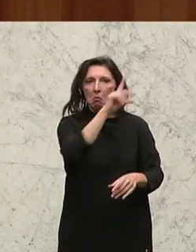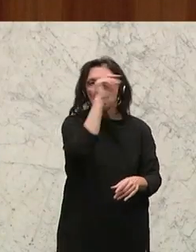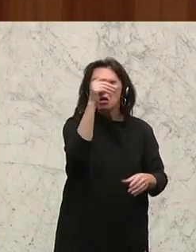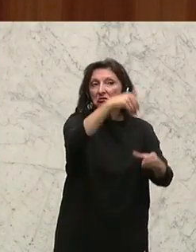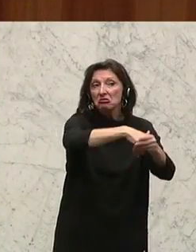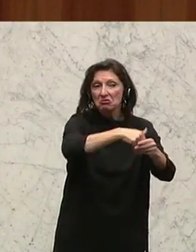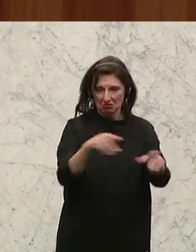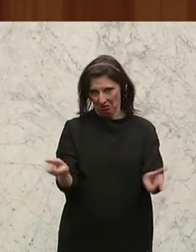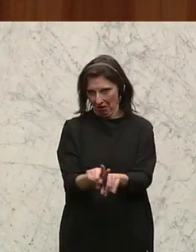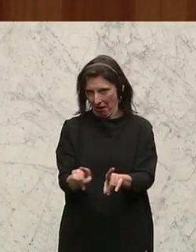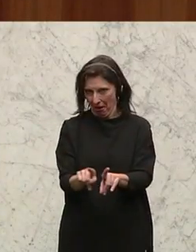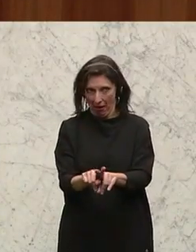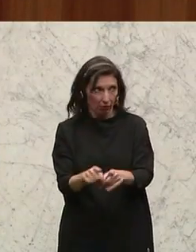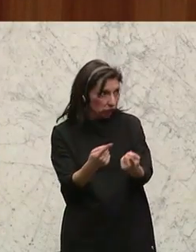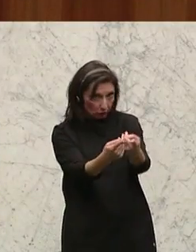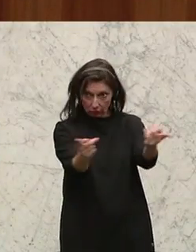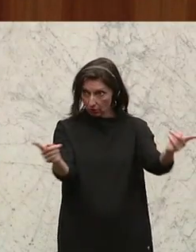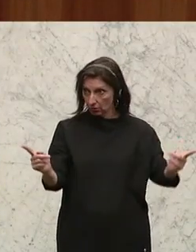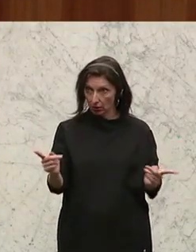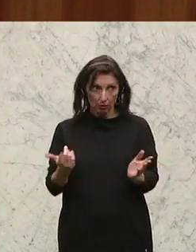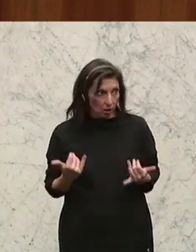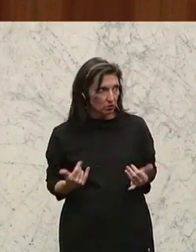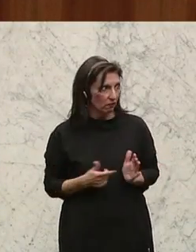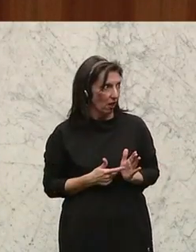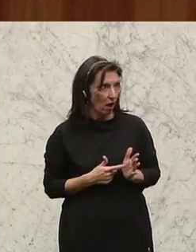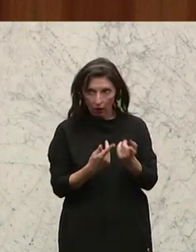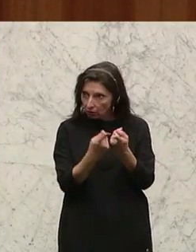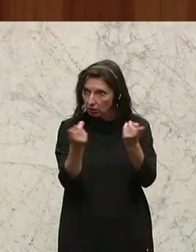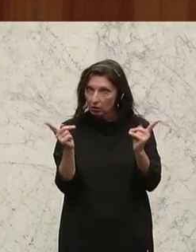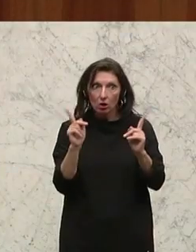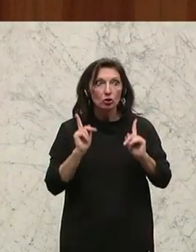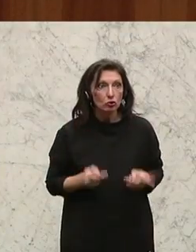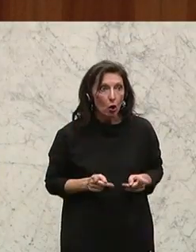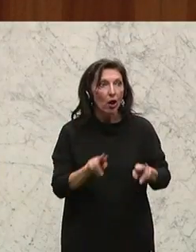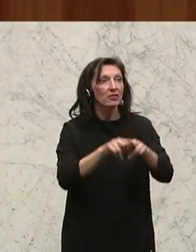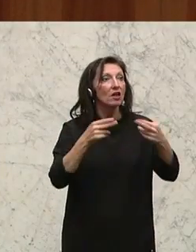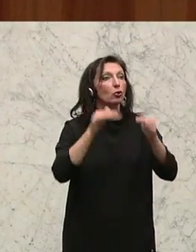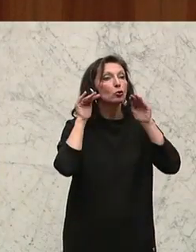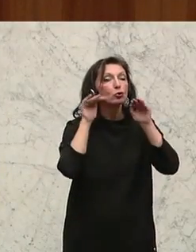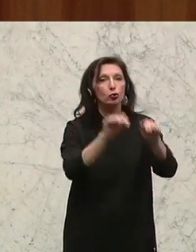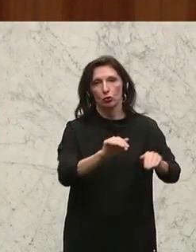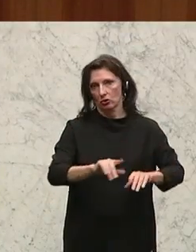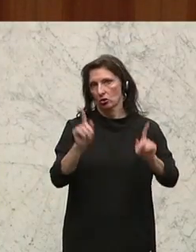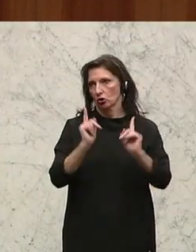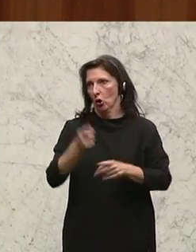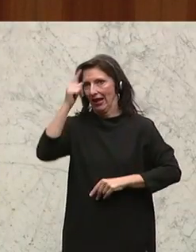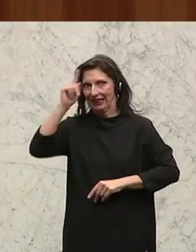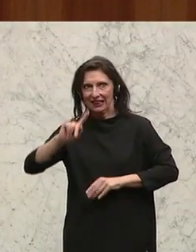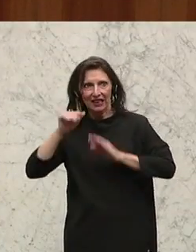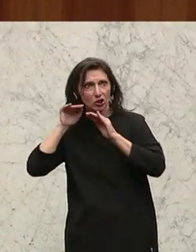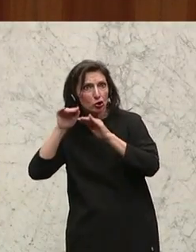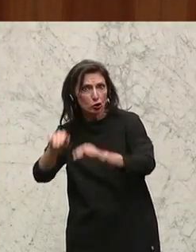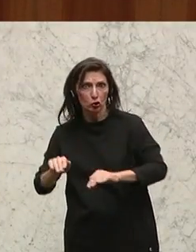und heute sind wir, sind Sie hier alle aufgerufen, als Beschützer der Natur und auch der Tiere zu fungieren,